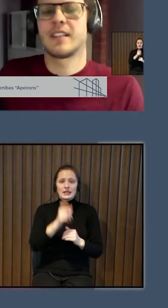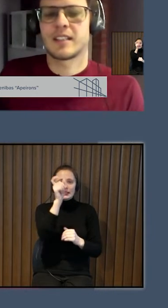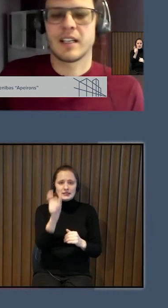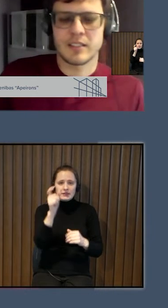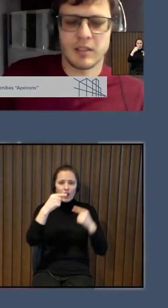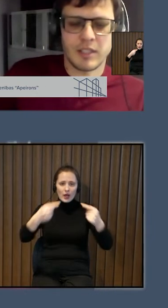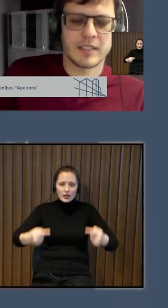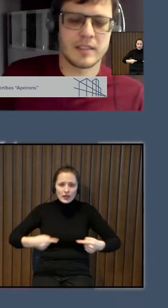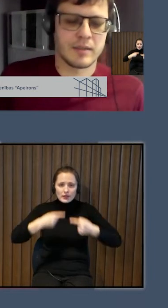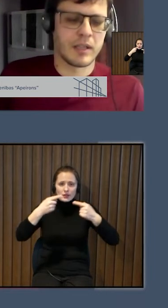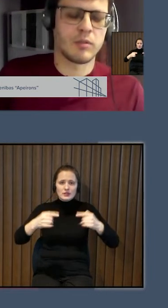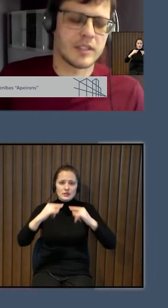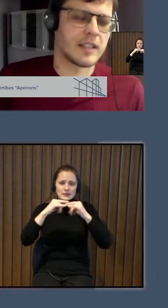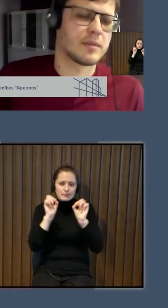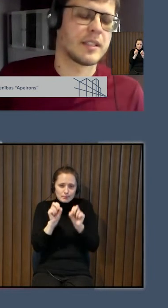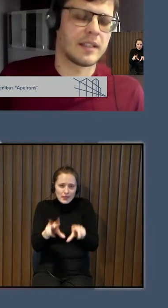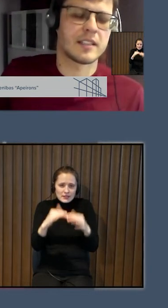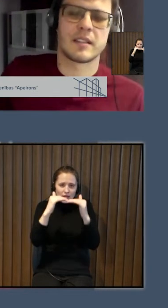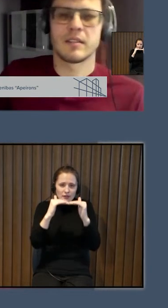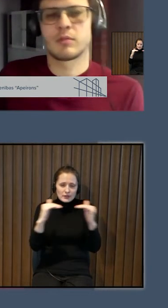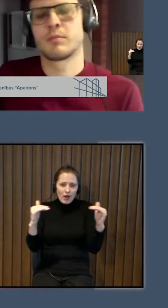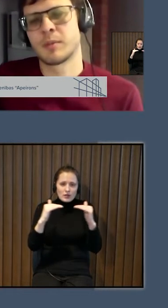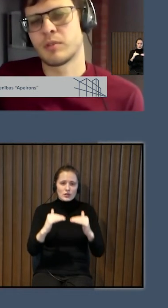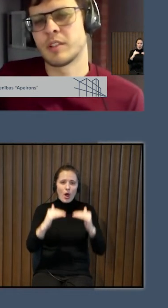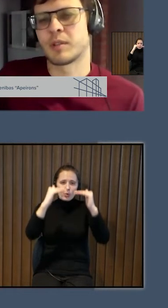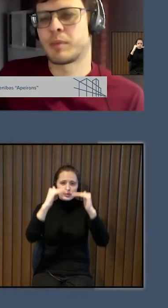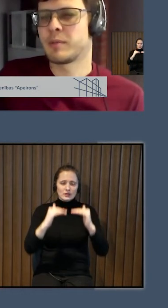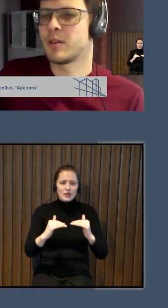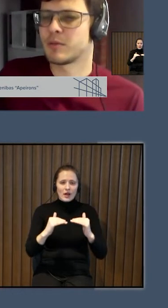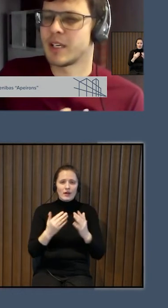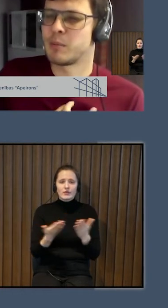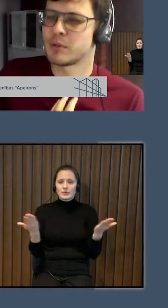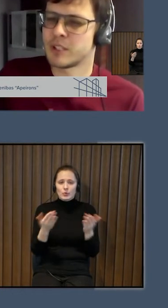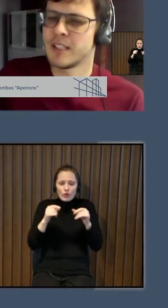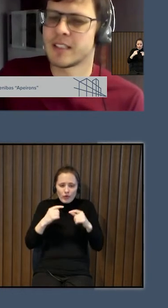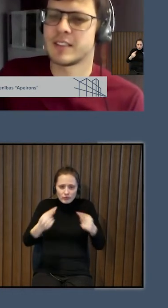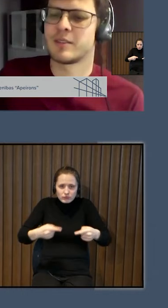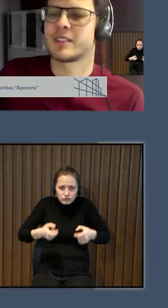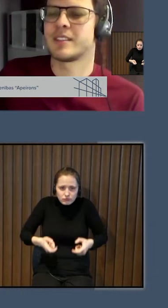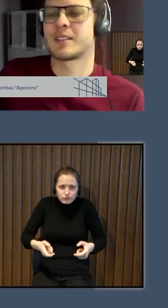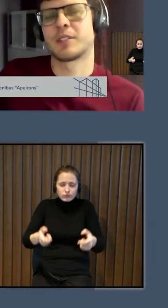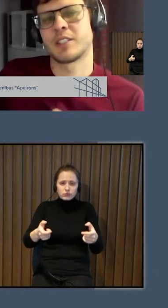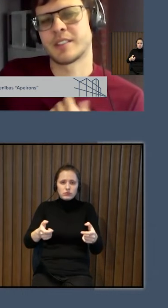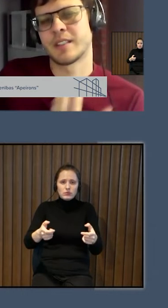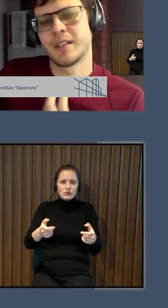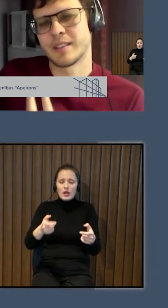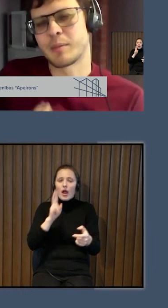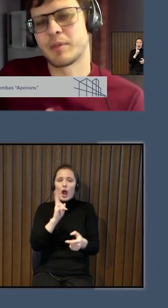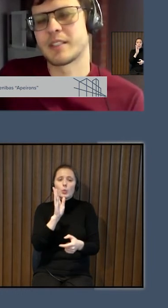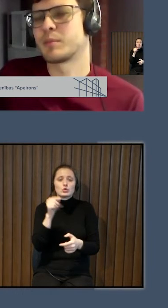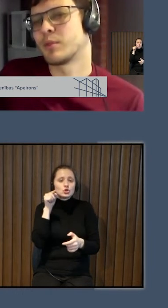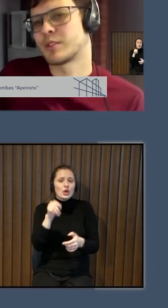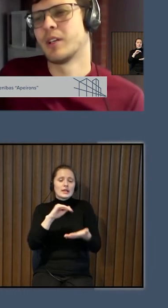ratiem krēslē ir galds kaut kāds augstāks vai tāds, kuriem viņš var pabraukt. Un kā būs šādā situācijās? Vai šīs